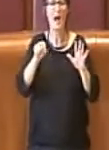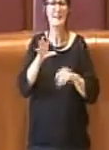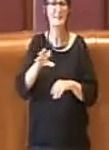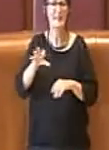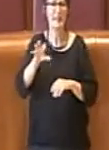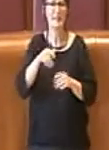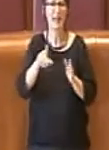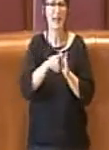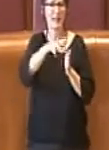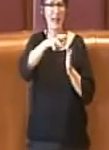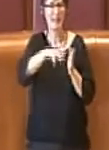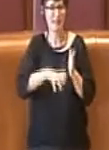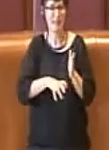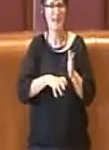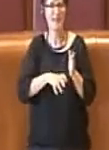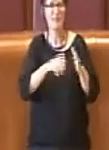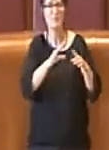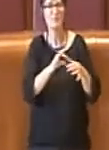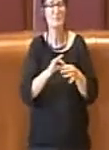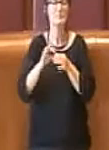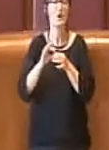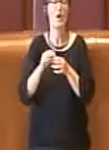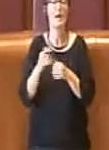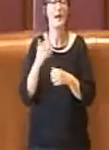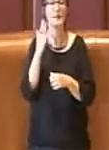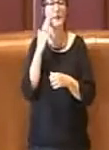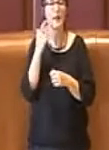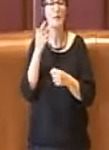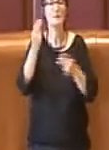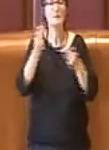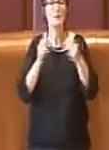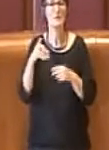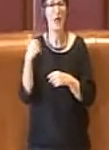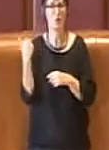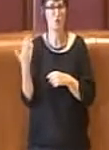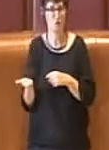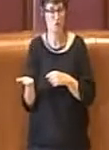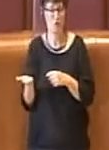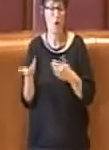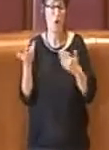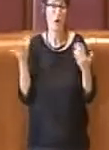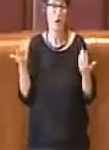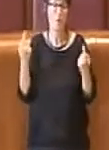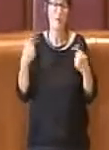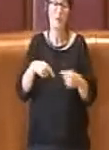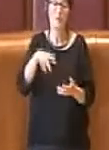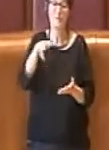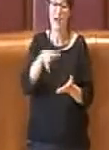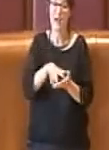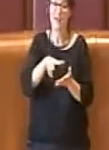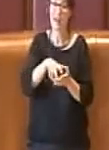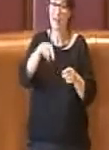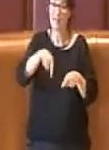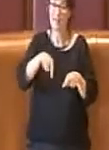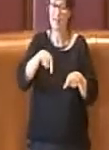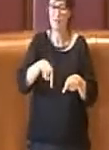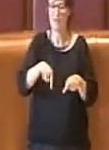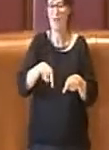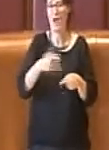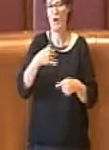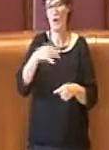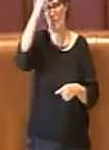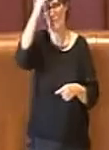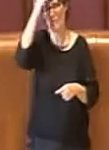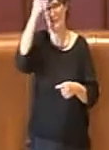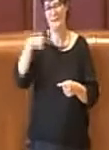riconoscimento di debiti fuori bilancio, per cui questa ratifica che non è mai stata persa di vista ovviamente